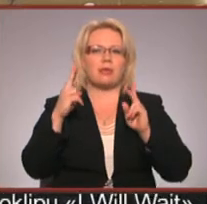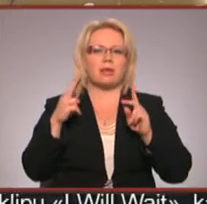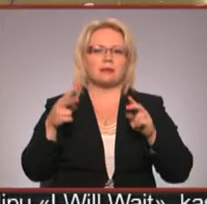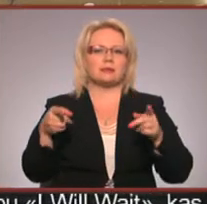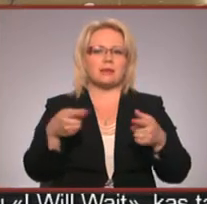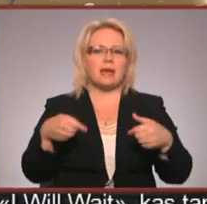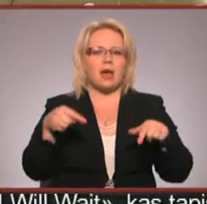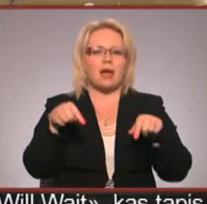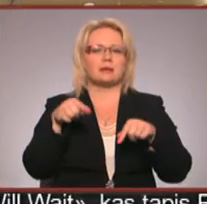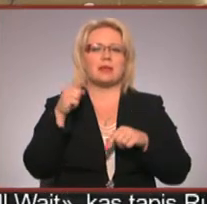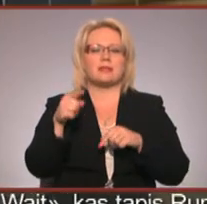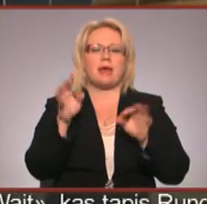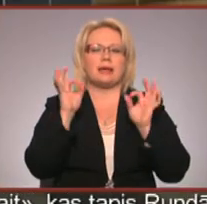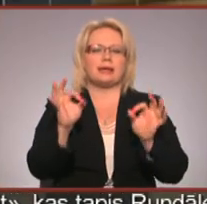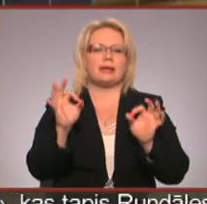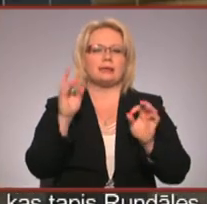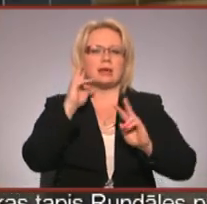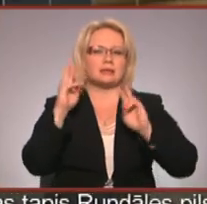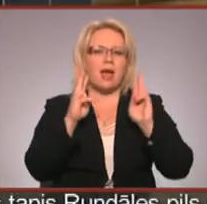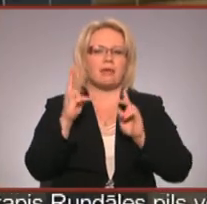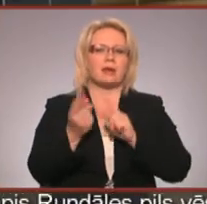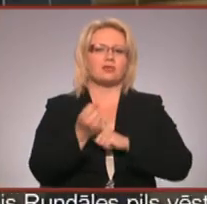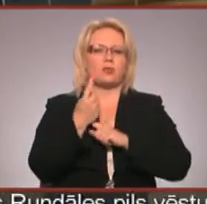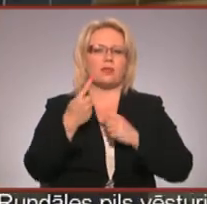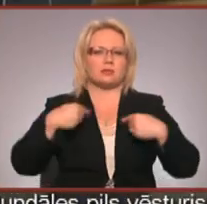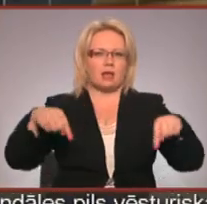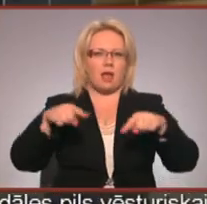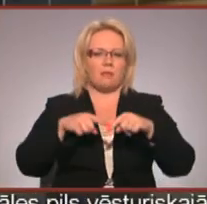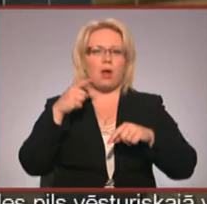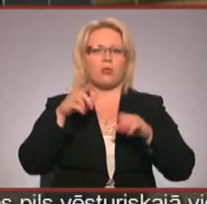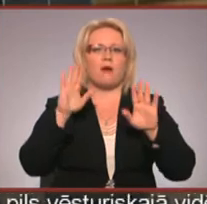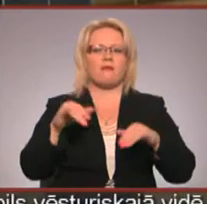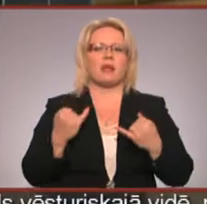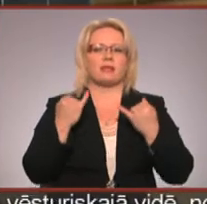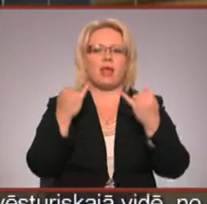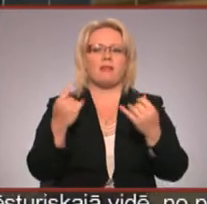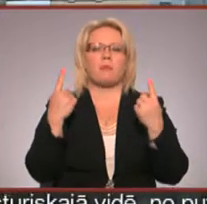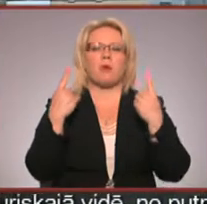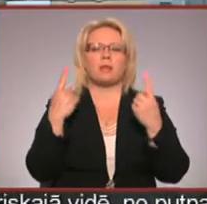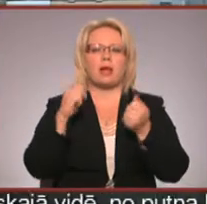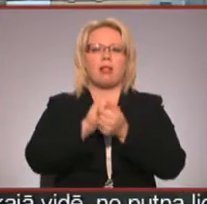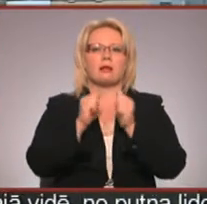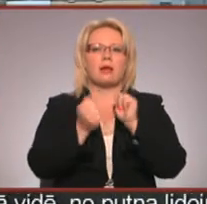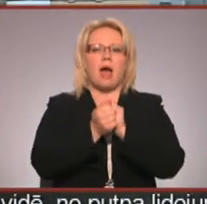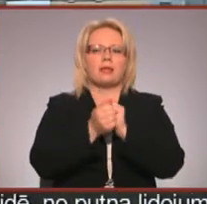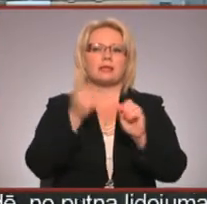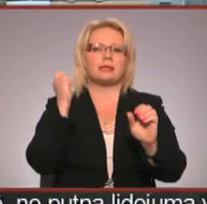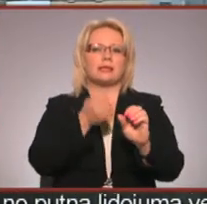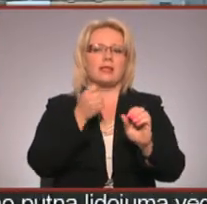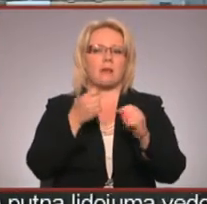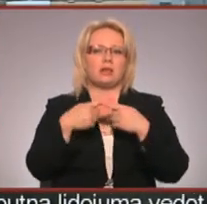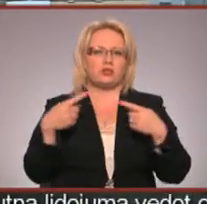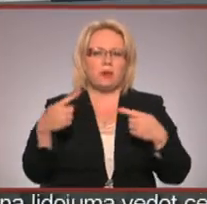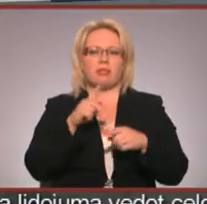īsta skaņa, kas šajā brīdī rodās telpā. To var dēvēt arī par unikālu granītu perkusīja sitami instrumentu,